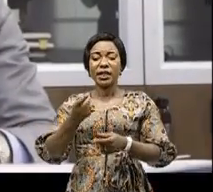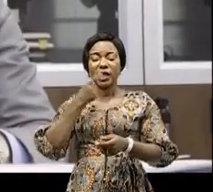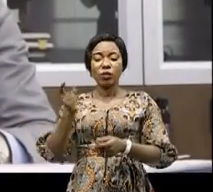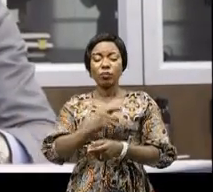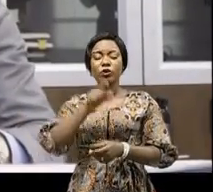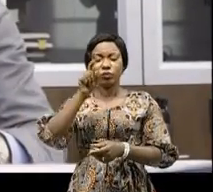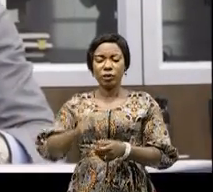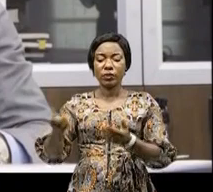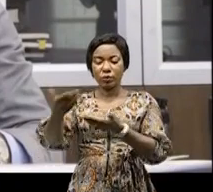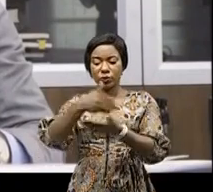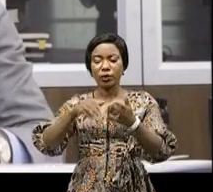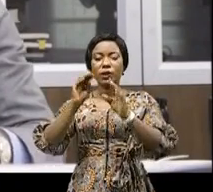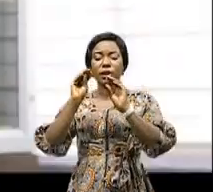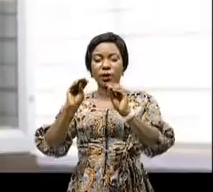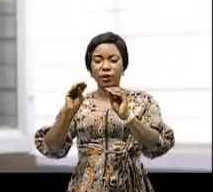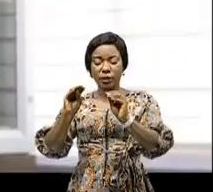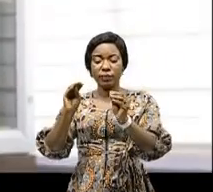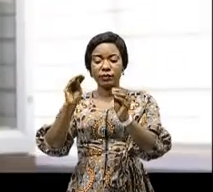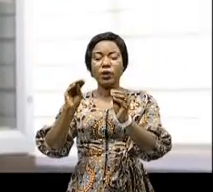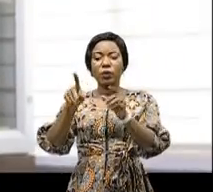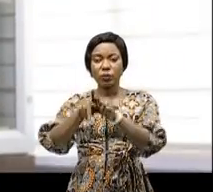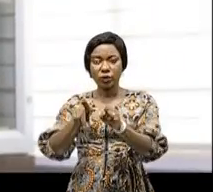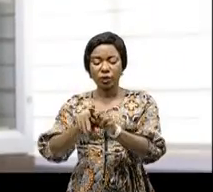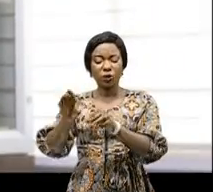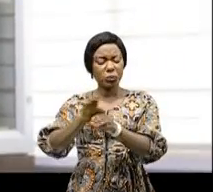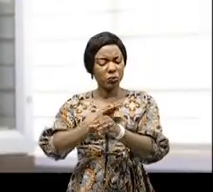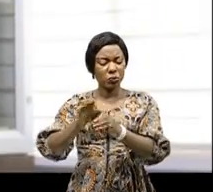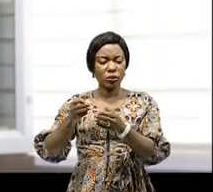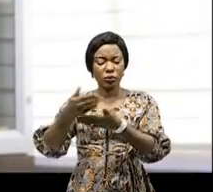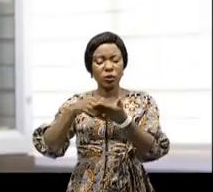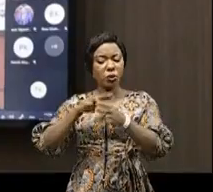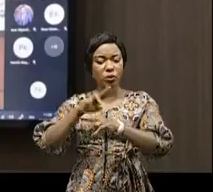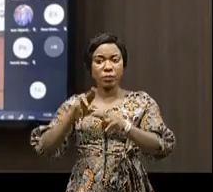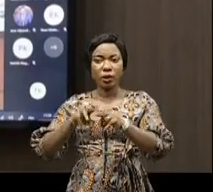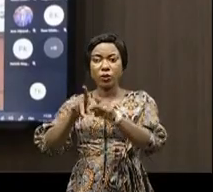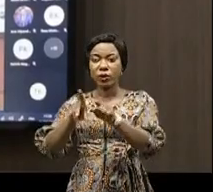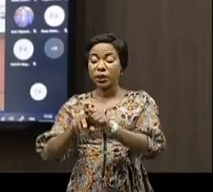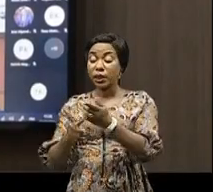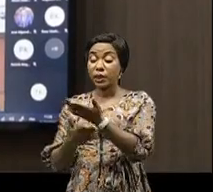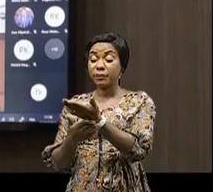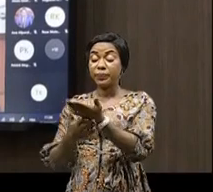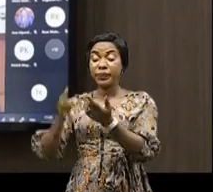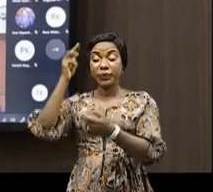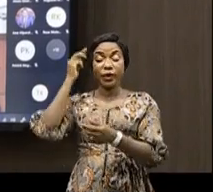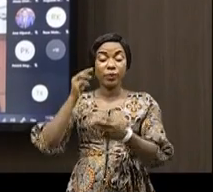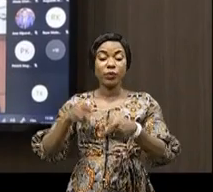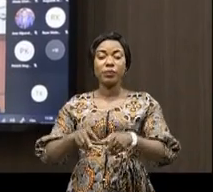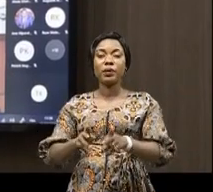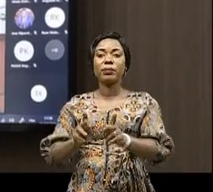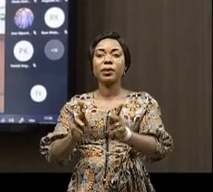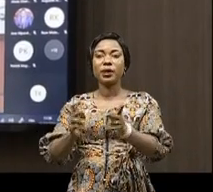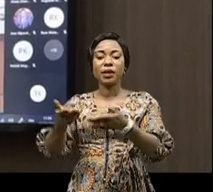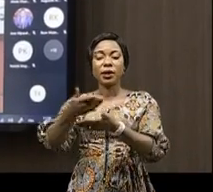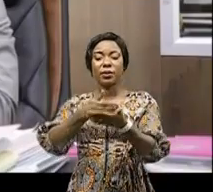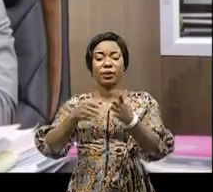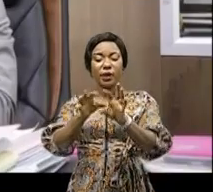a sollicité la signature de l'arrêté interministériel par les ministres sectoriels impliqués pour permettre la reprise des